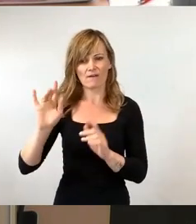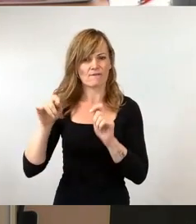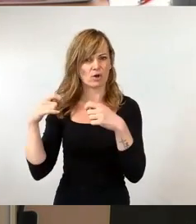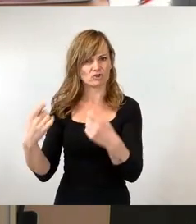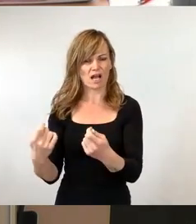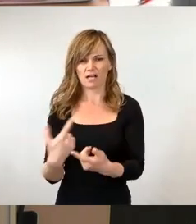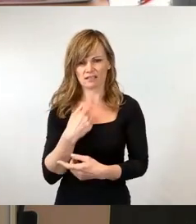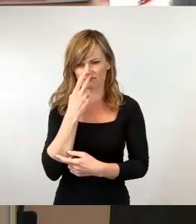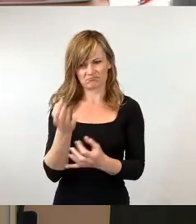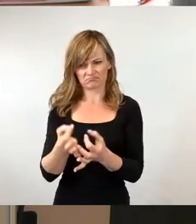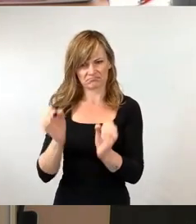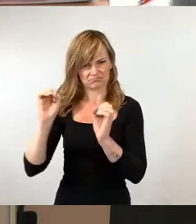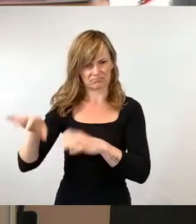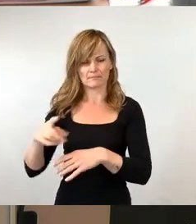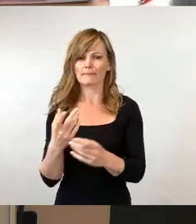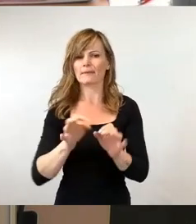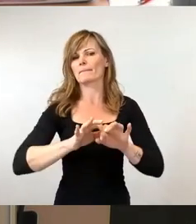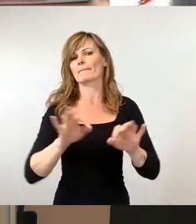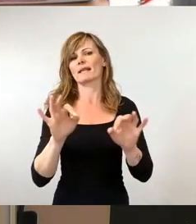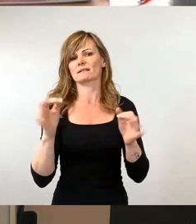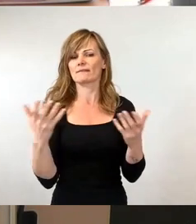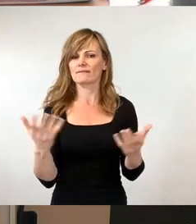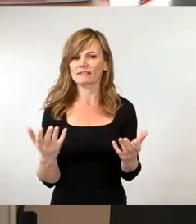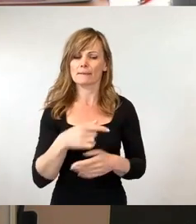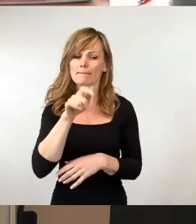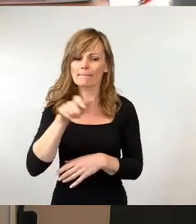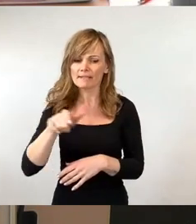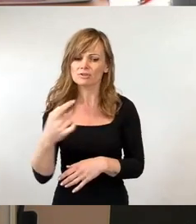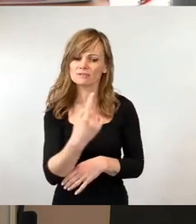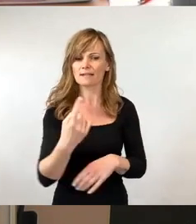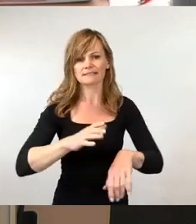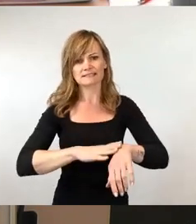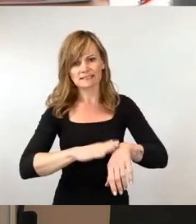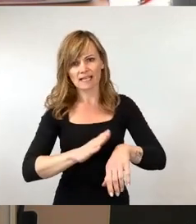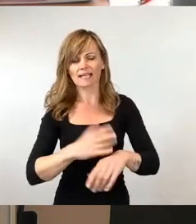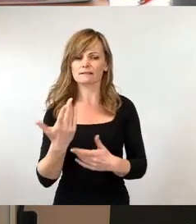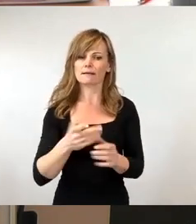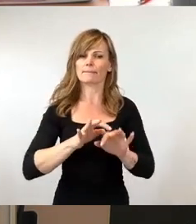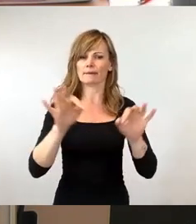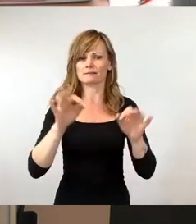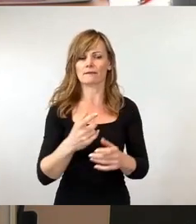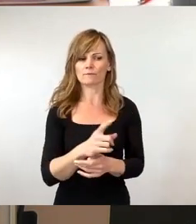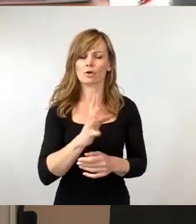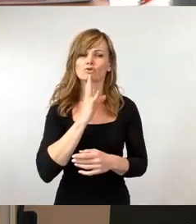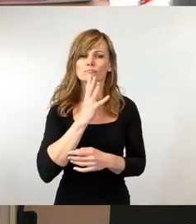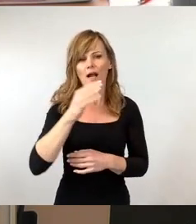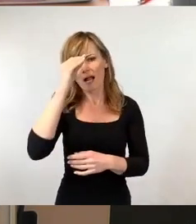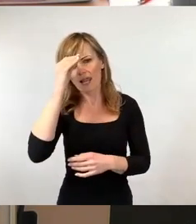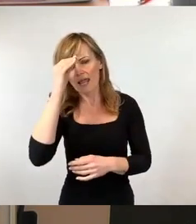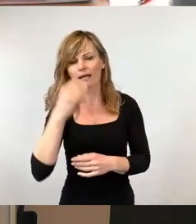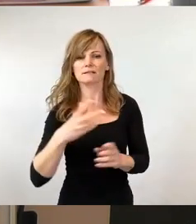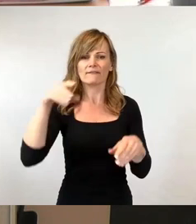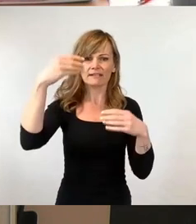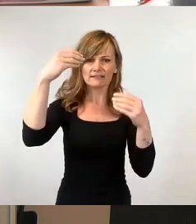lieber die Zeit oder die Menschen sollten die Zeit lieber nutzen zum Spracherwerb, zur Qualifikation, um eine Ausbildung